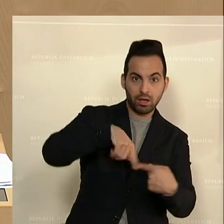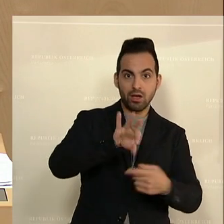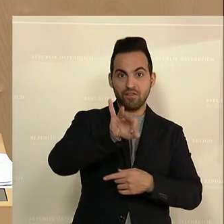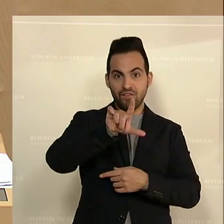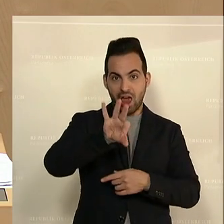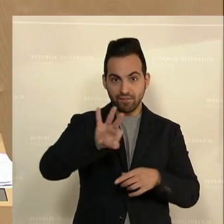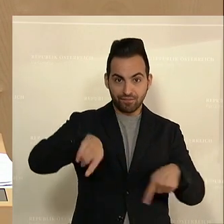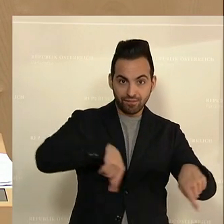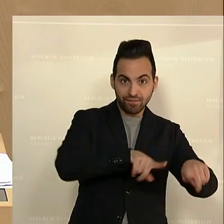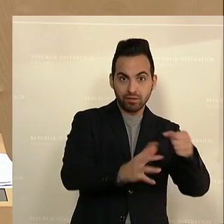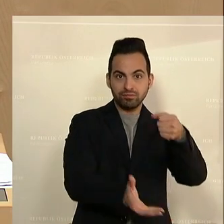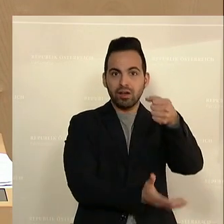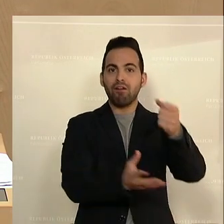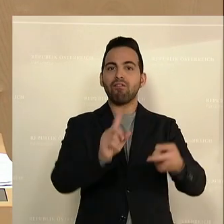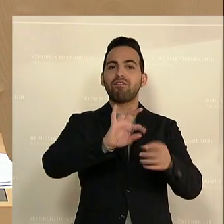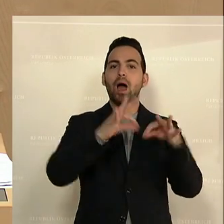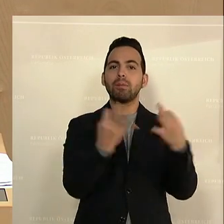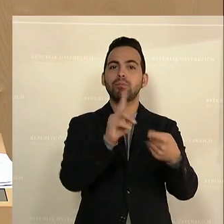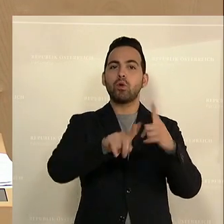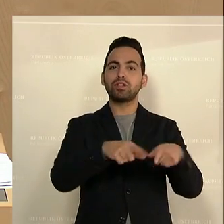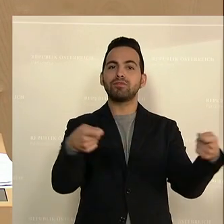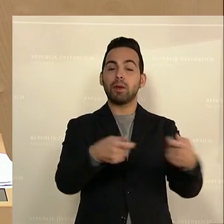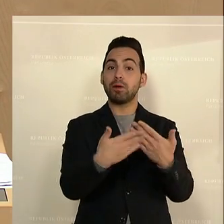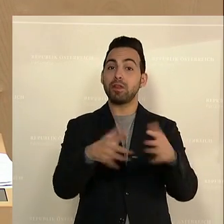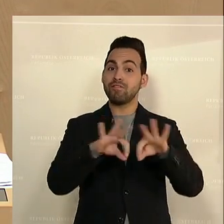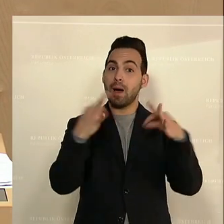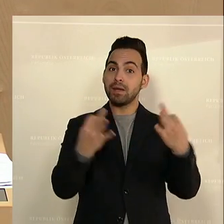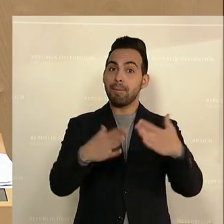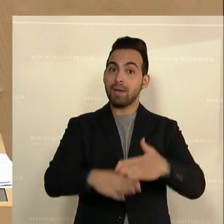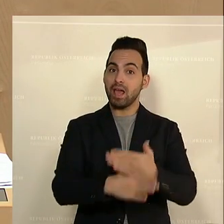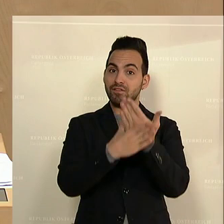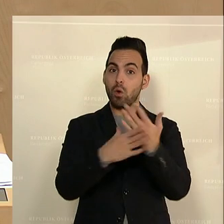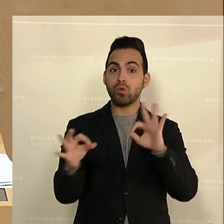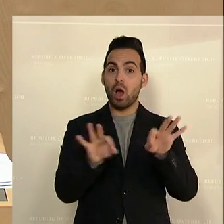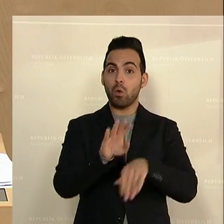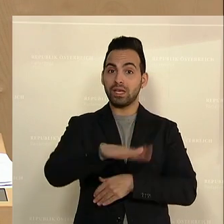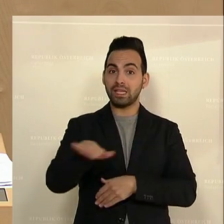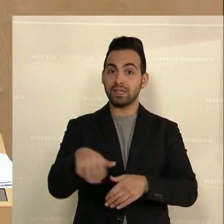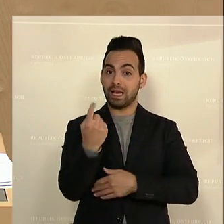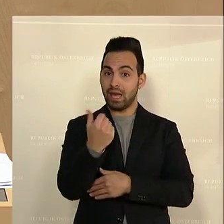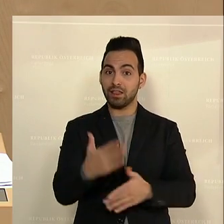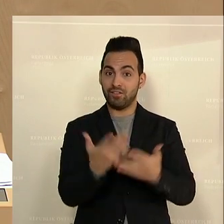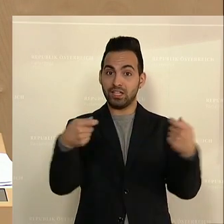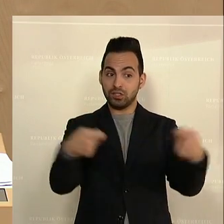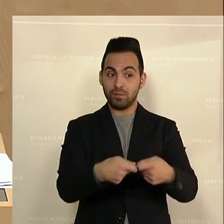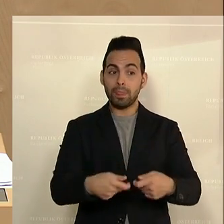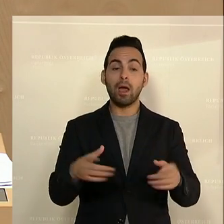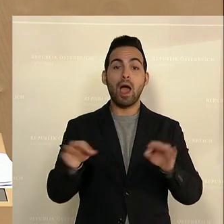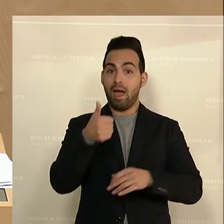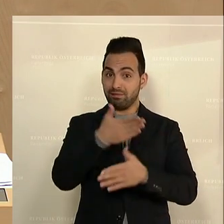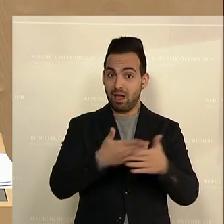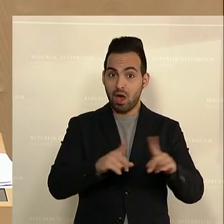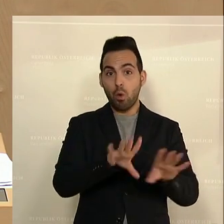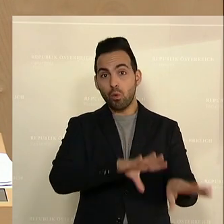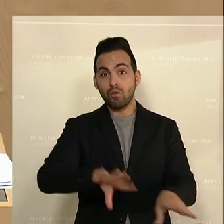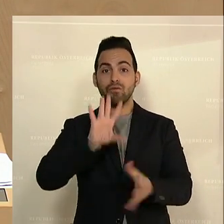wichtige Leistungen zur Familienpolitik finanziert werden, wie zum Beispiel die Familienbeihilfe oder auch das Kindergeld. Ein Teil davon fließt